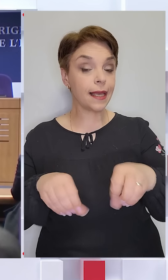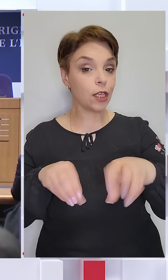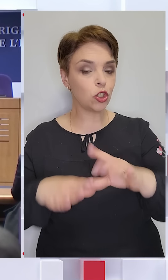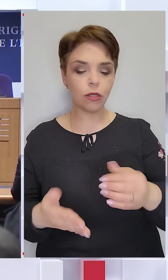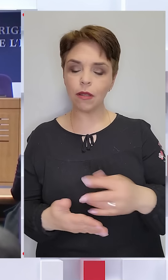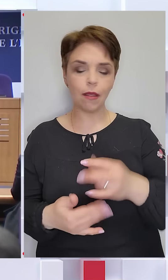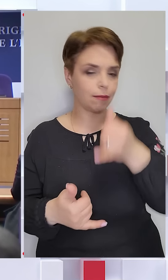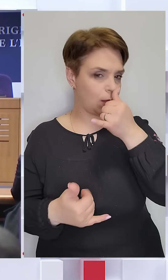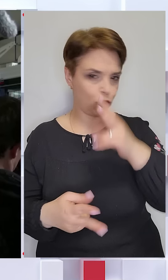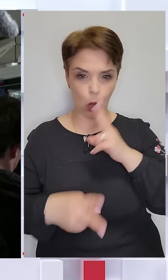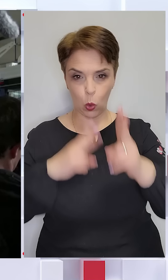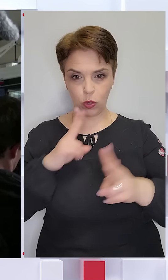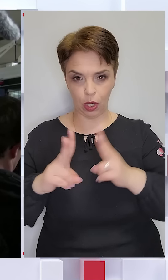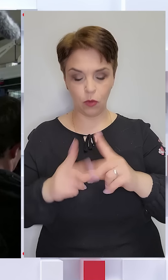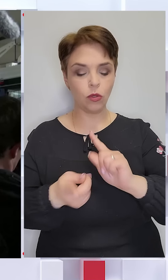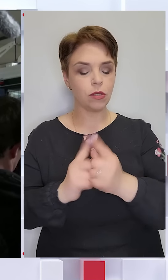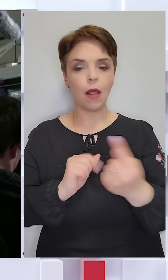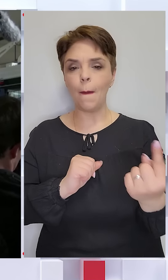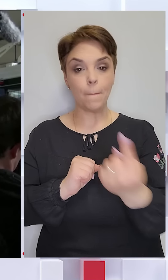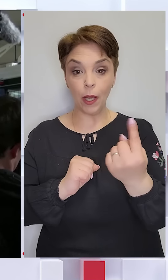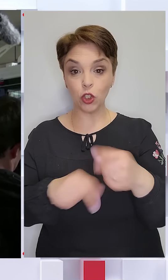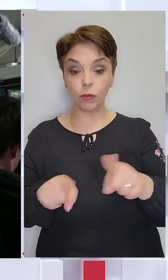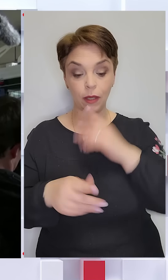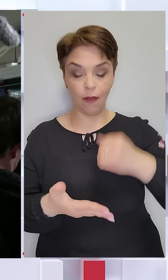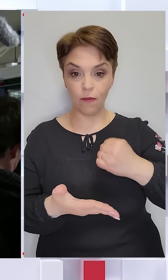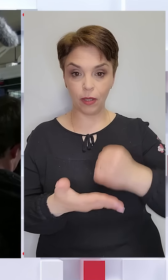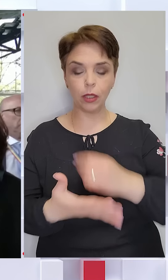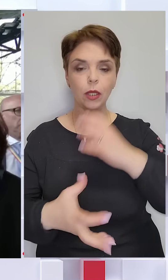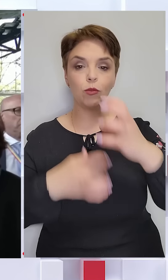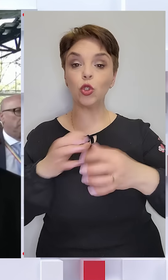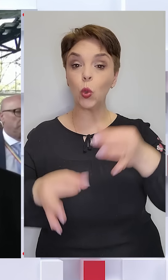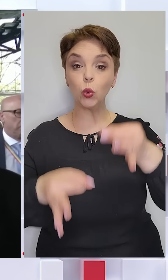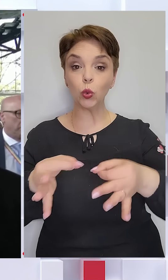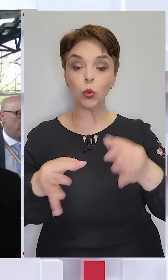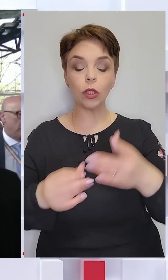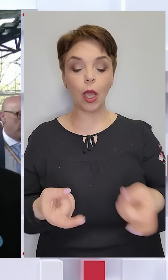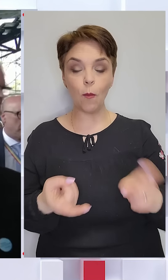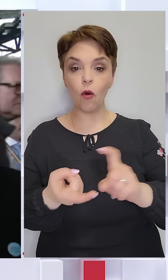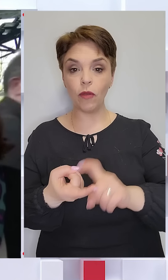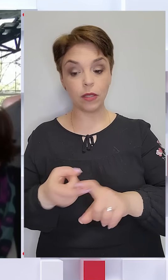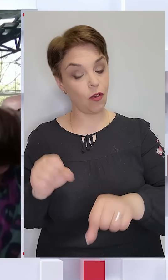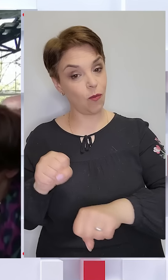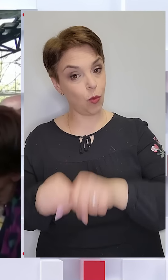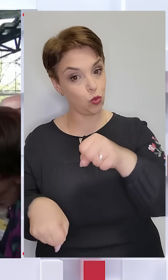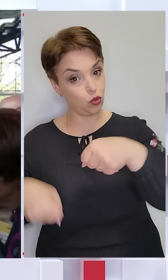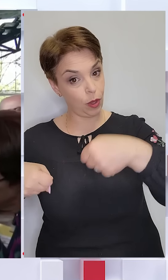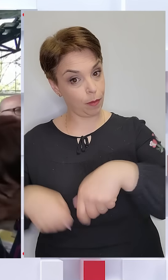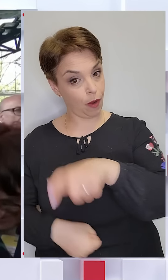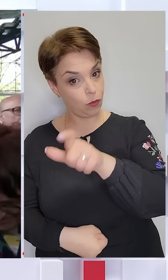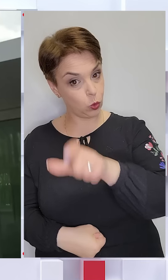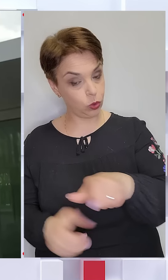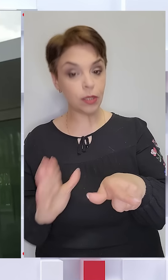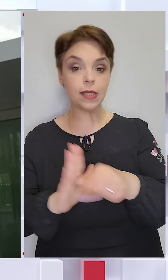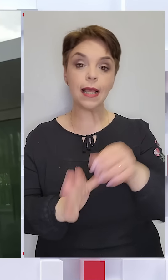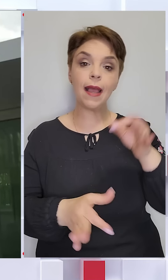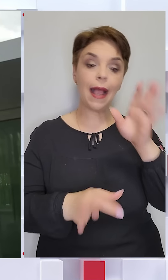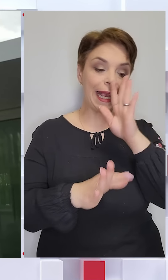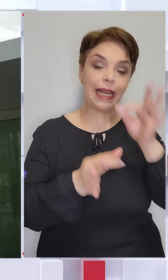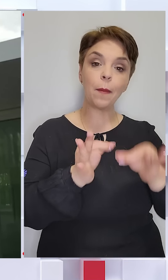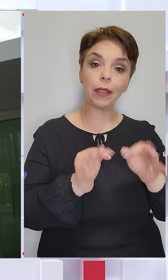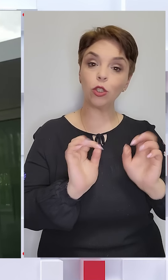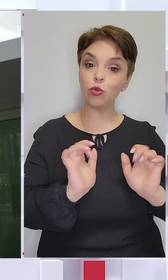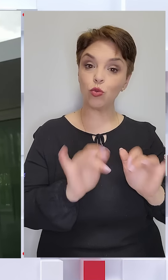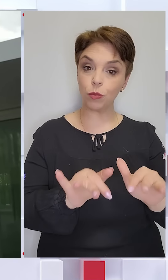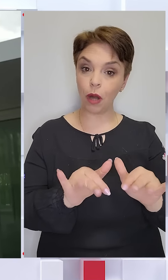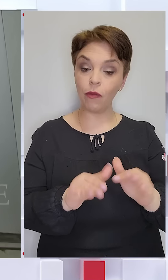не підлягає оскарженню, воно стало першим таким вердиктом міжнародного суду, який пов'язав порушення прав людини з кліматичною справою.